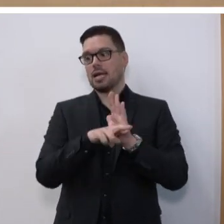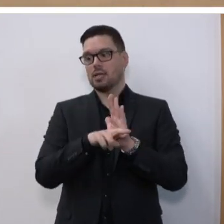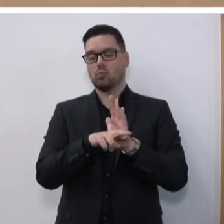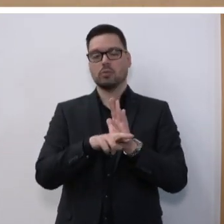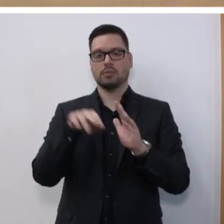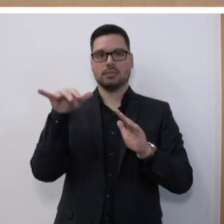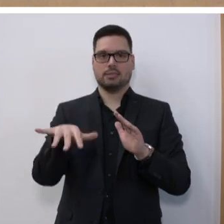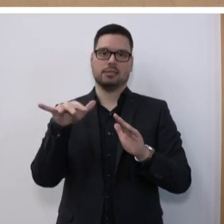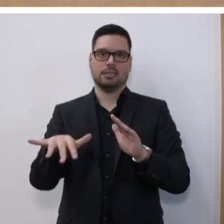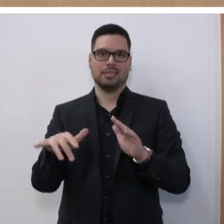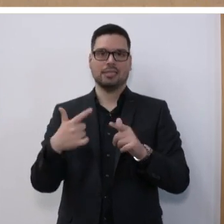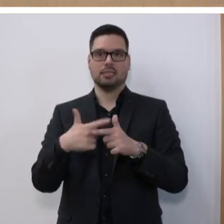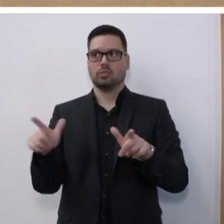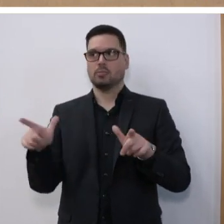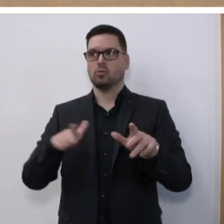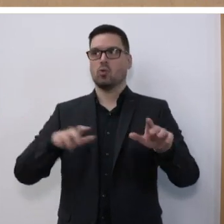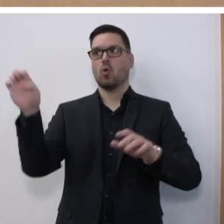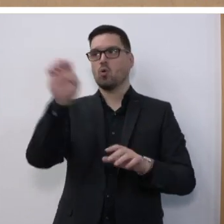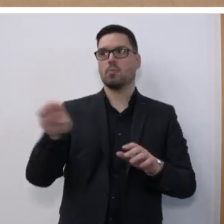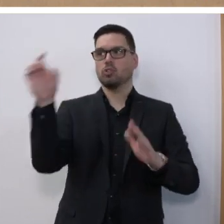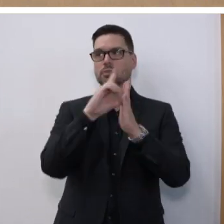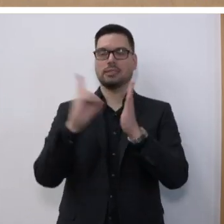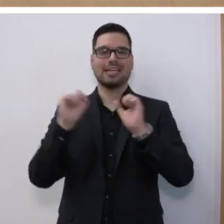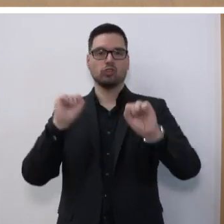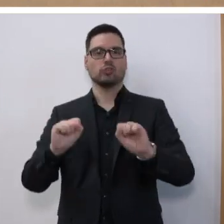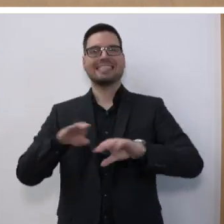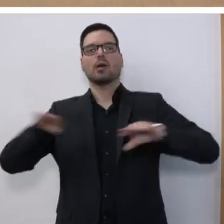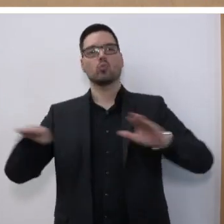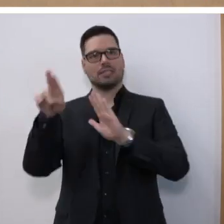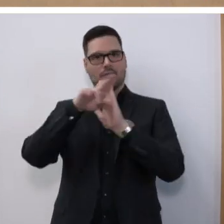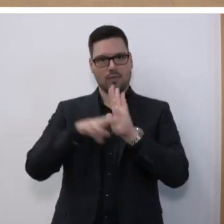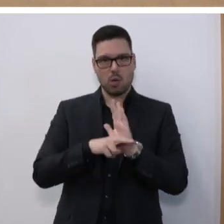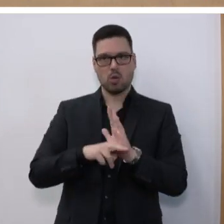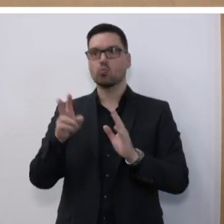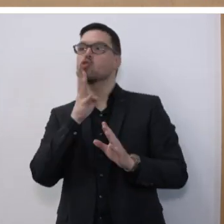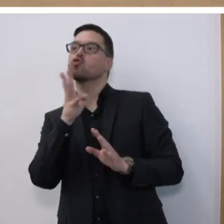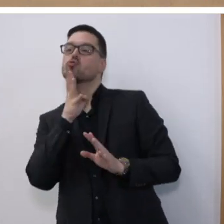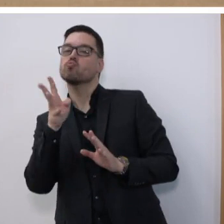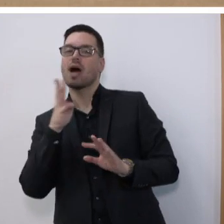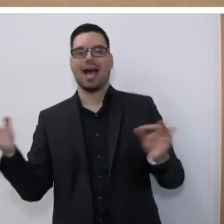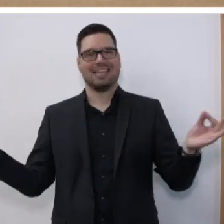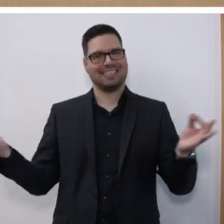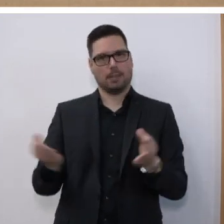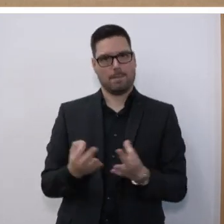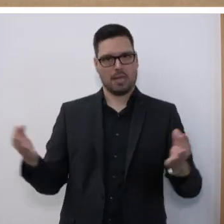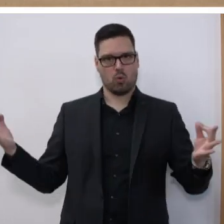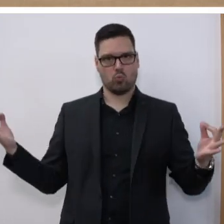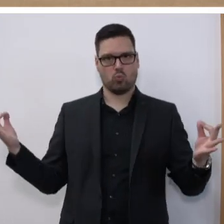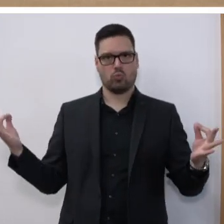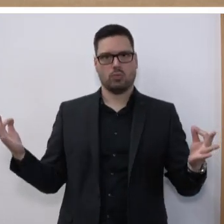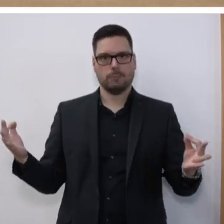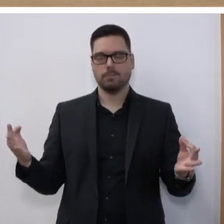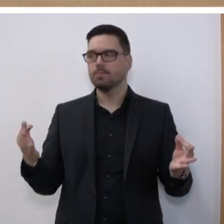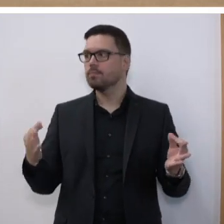mehr dem durch die Europäische Datenschutz-Grundverordnung geprägten Sprachgebrauch. Dies konnte bisher